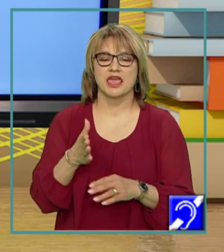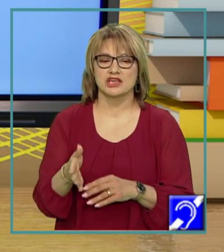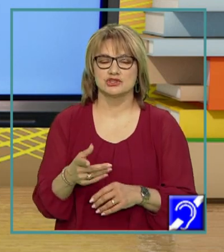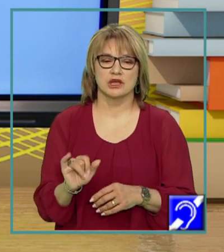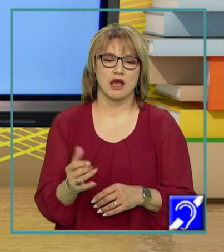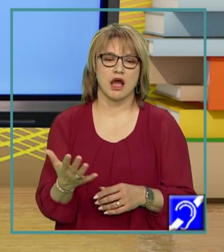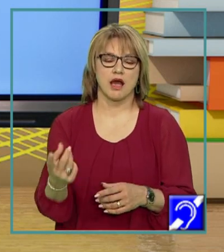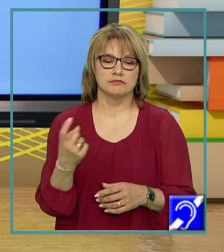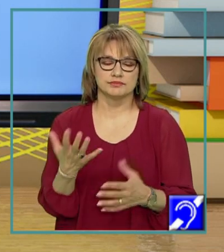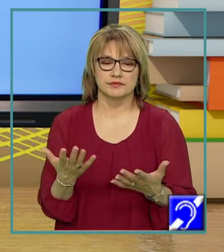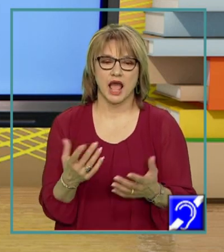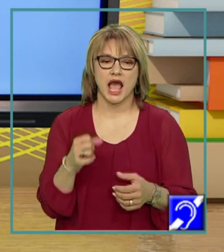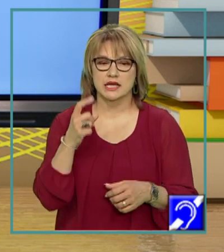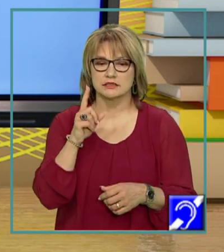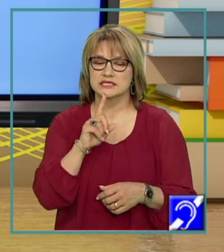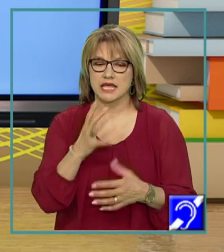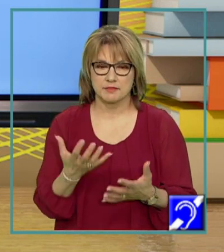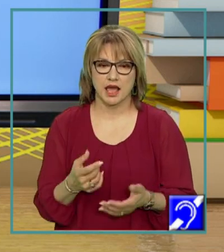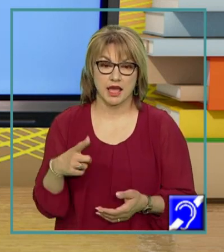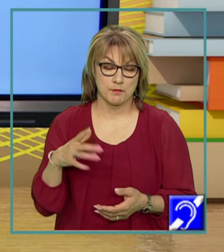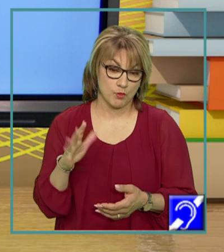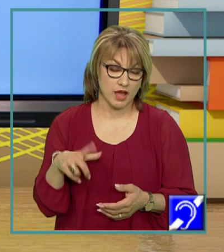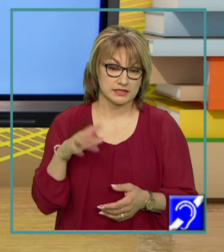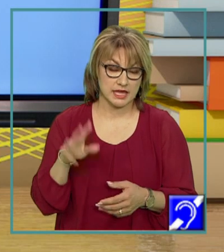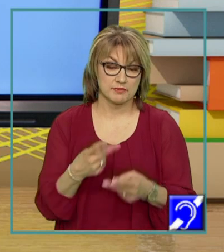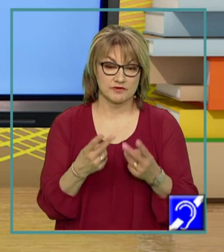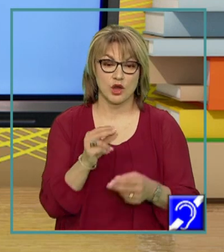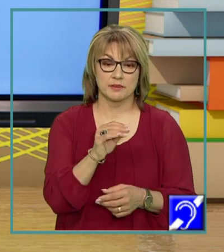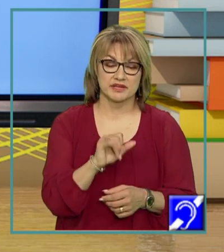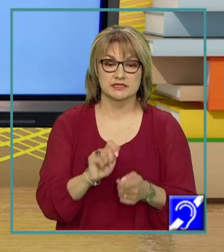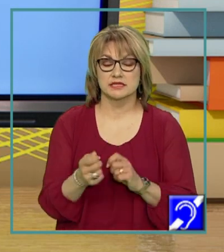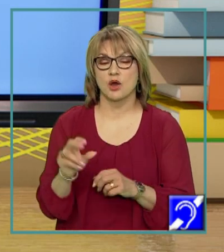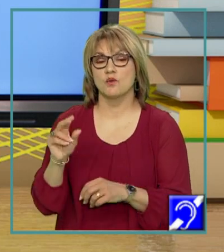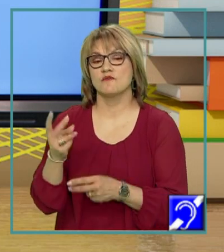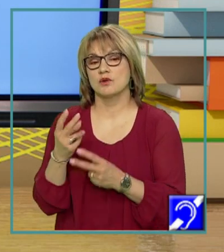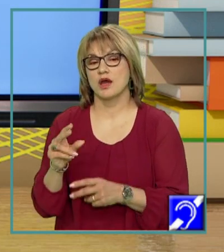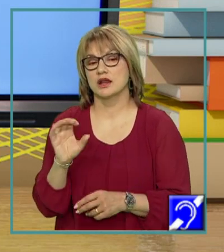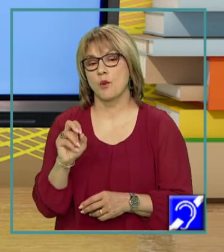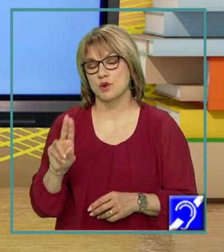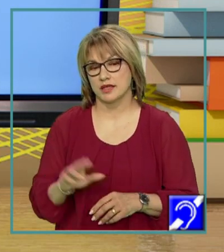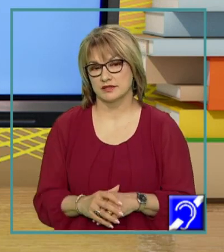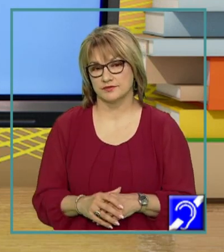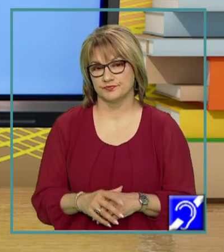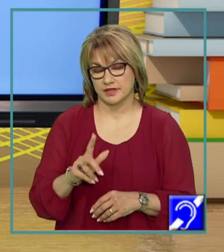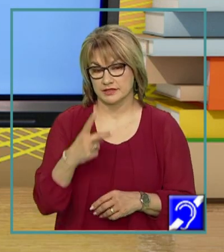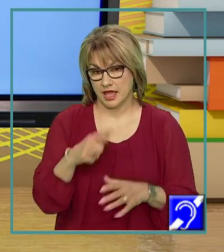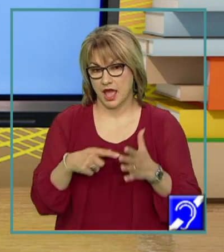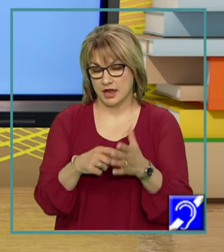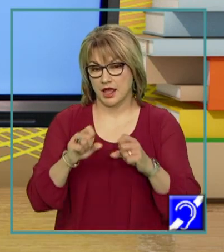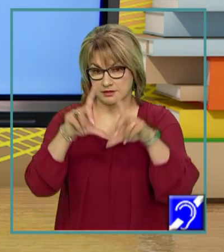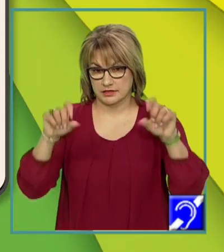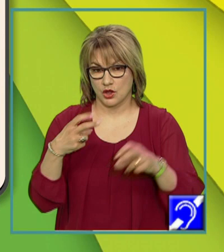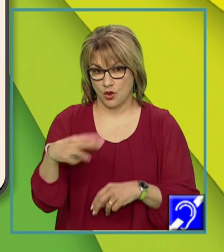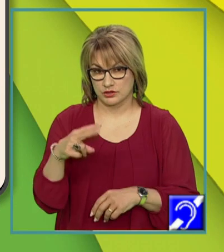însemna, pot avea în funcție de context valoare predicativă sau valoare copulativă. În slide-urile care urmează vom